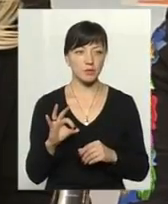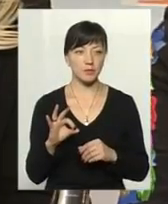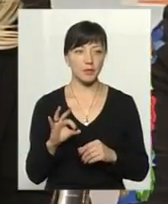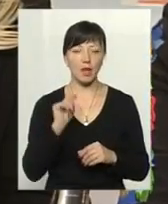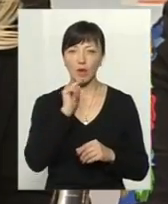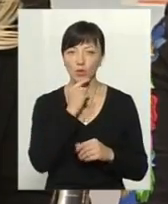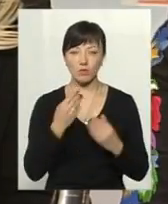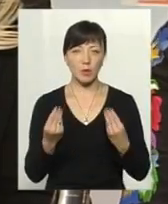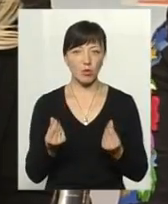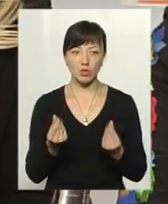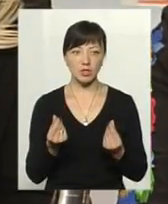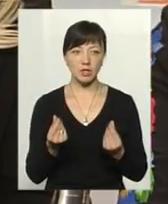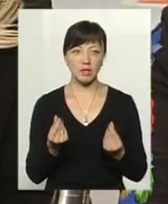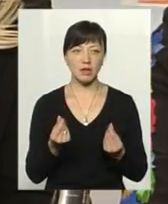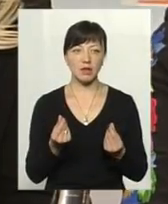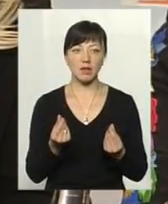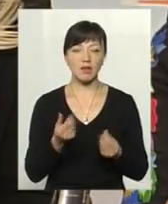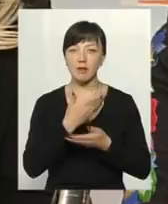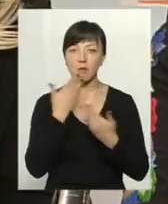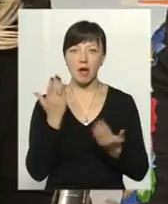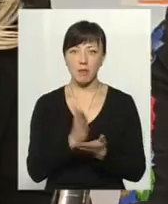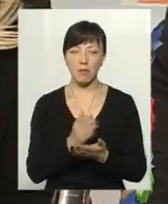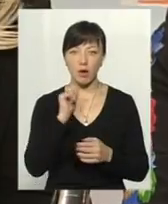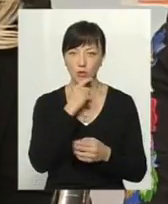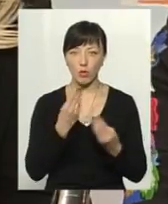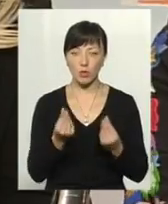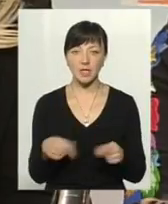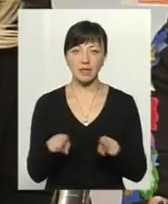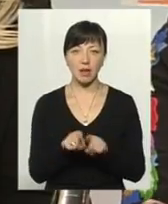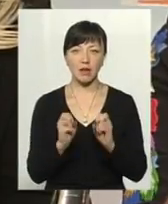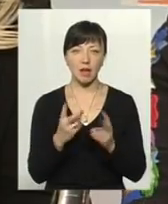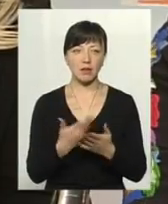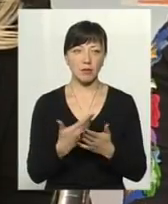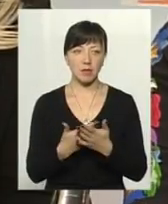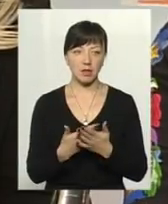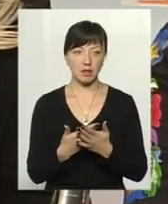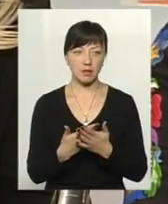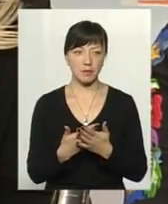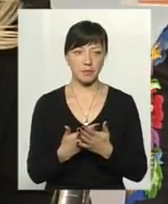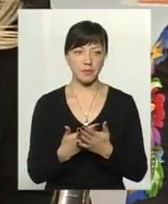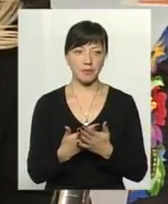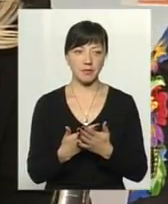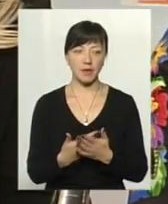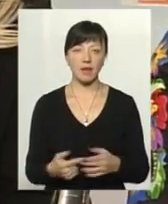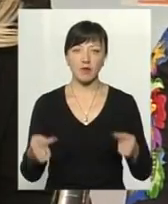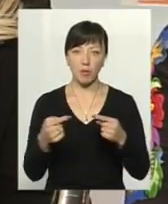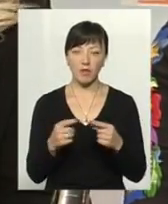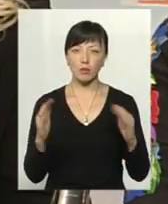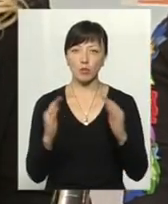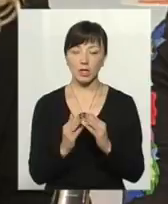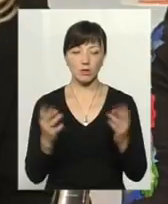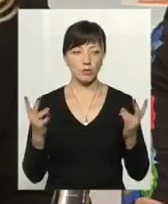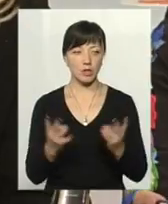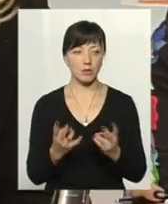економія коштів, тут її немає прямої економії коштів. Так як, наприклад, на відповідний будинок потрібно